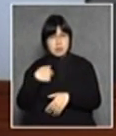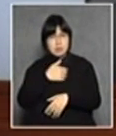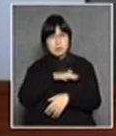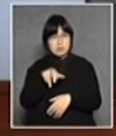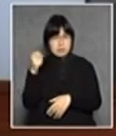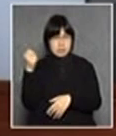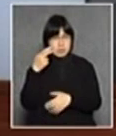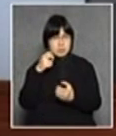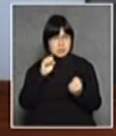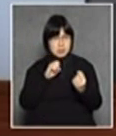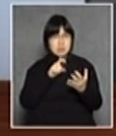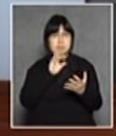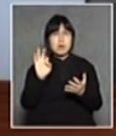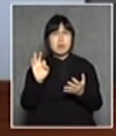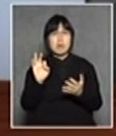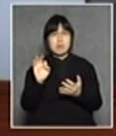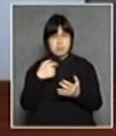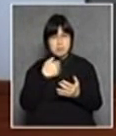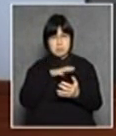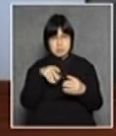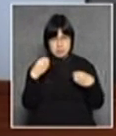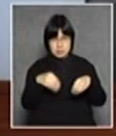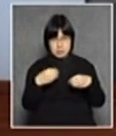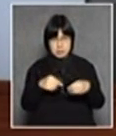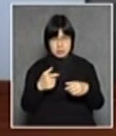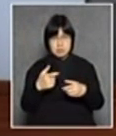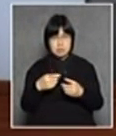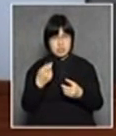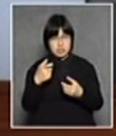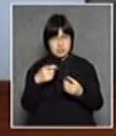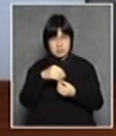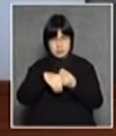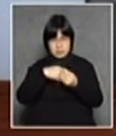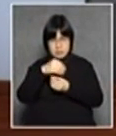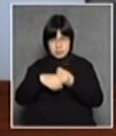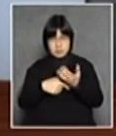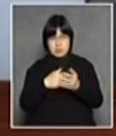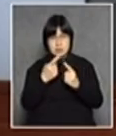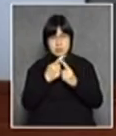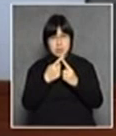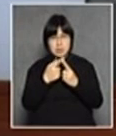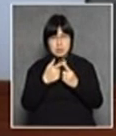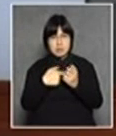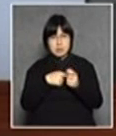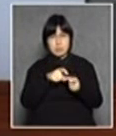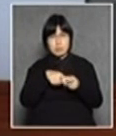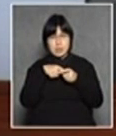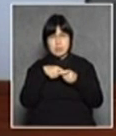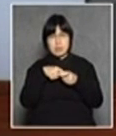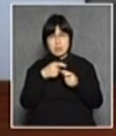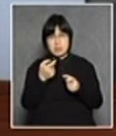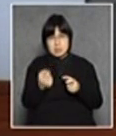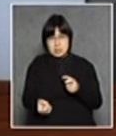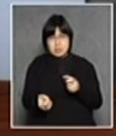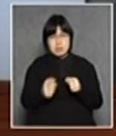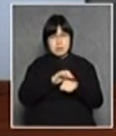在這裡討論過就是說我們的教育經費佔我們的國民總產值的低劣是